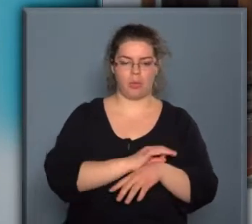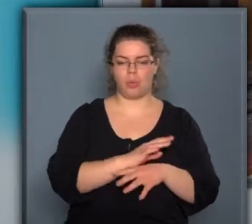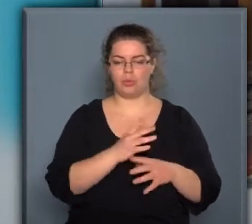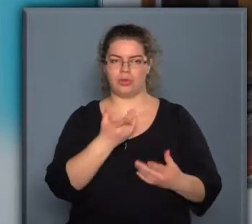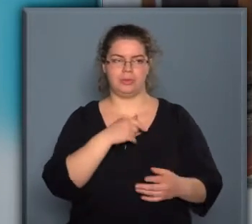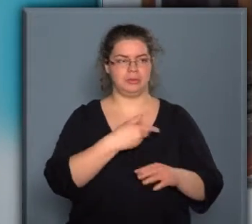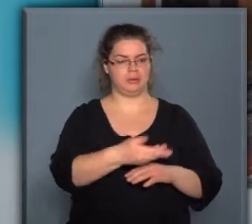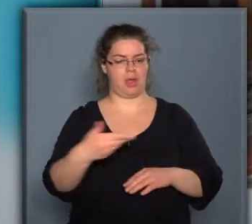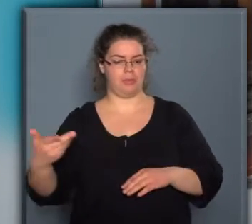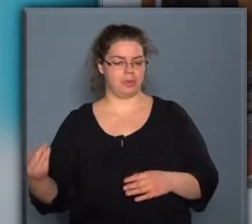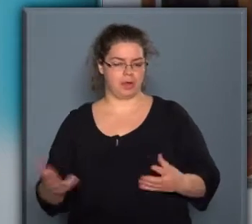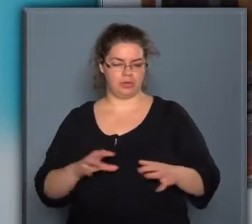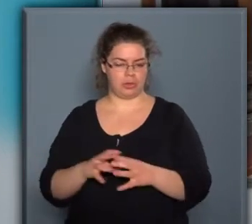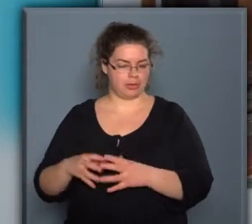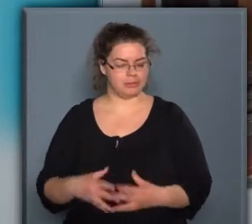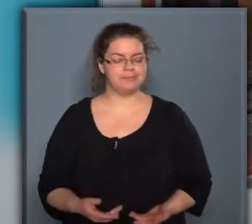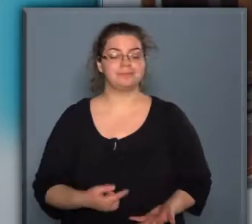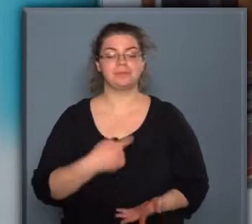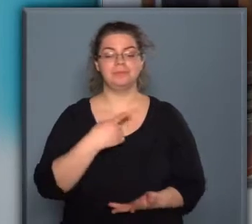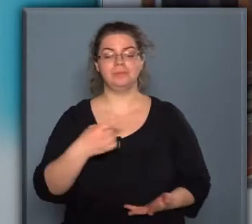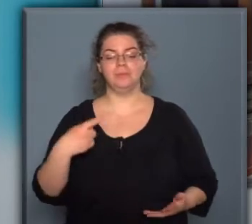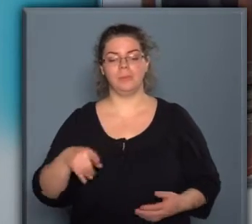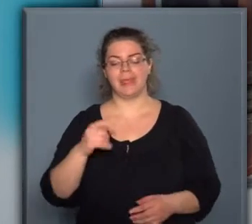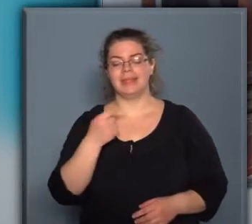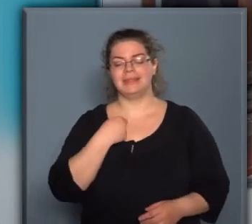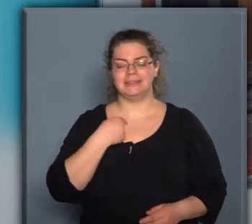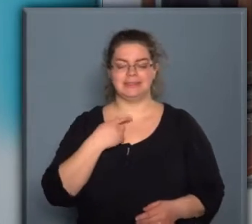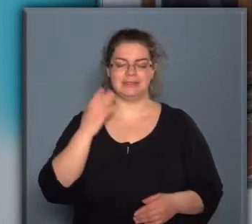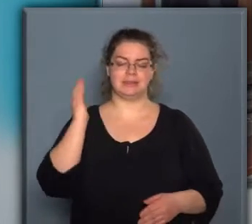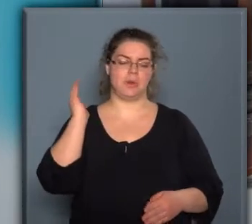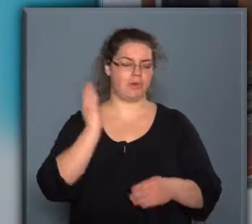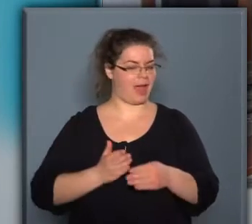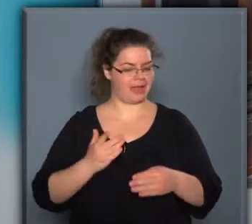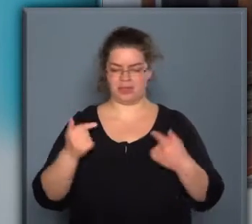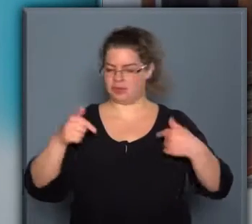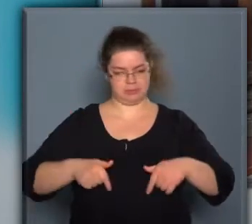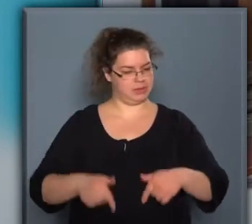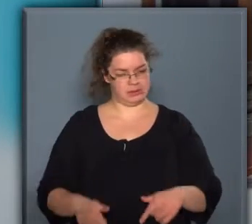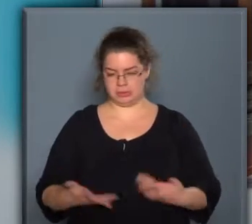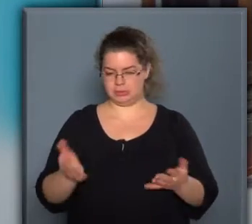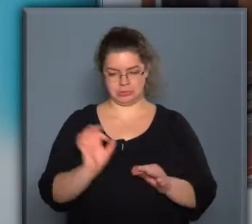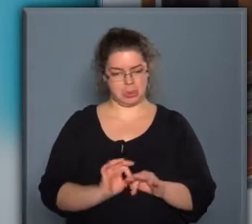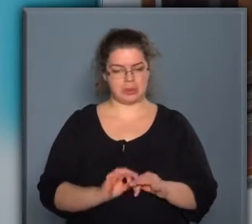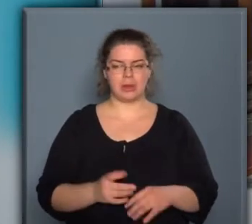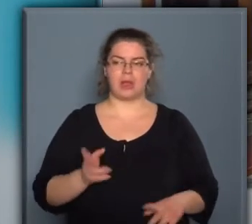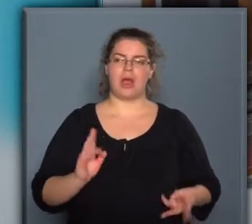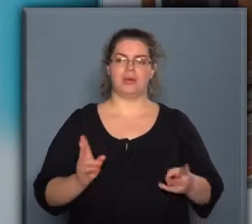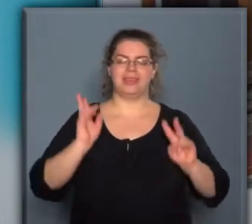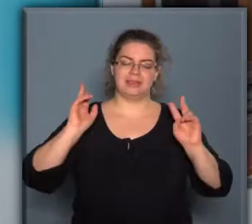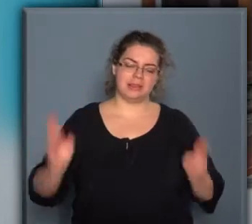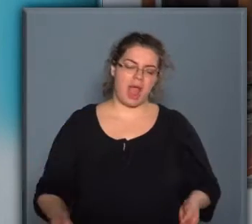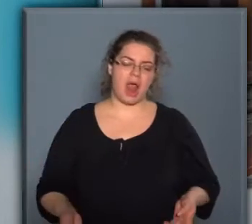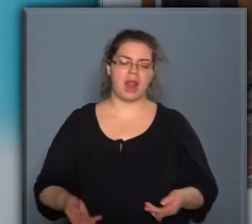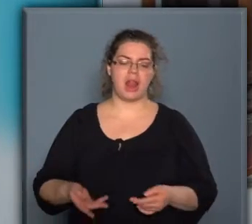amit megkap egy csapat? Természetesen maga a disznóvágás az nem itt történt, mi ezt, ahogy ez